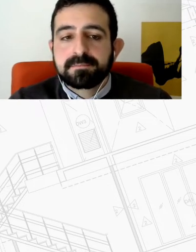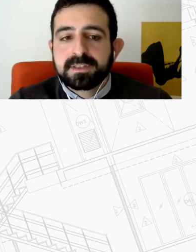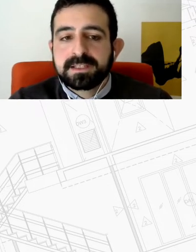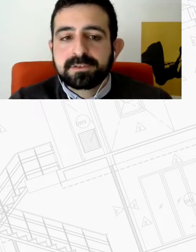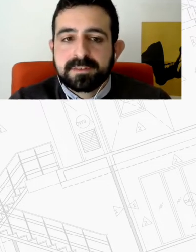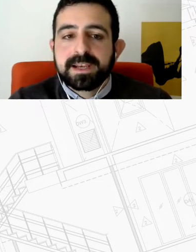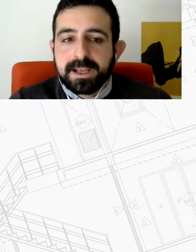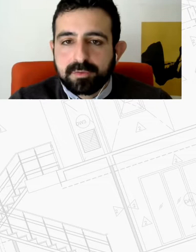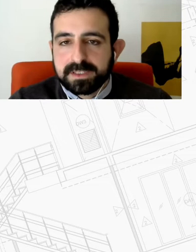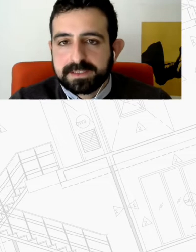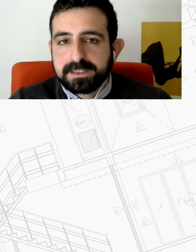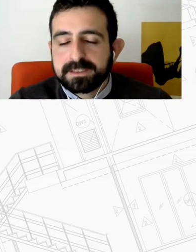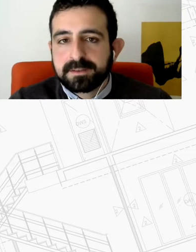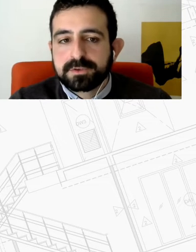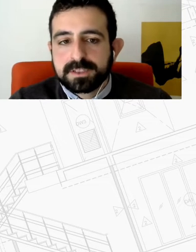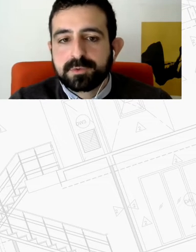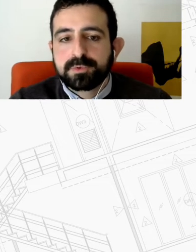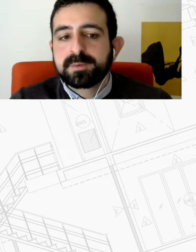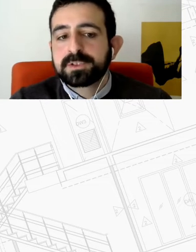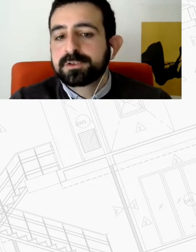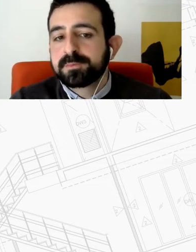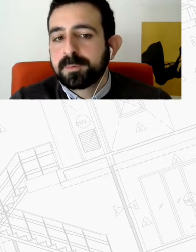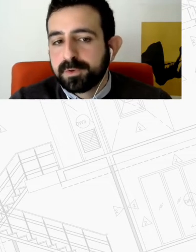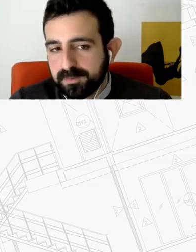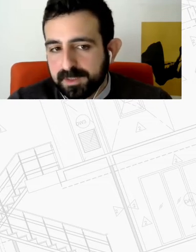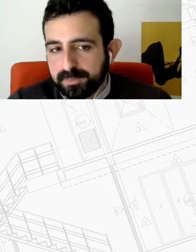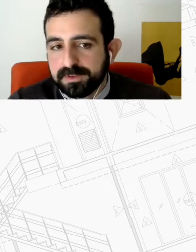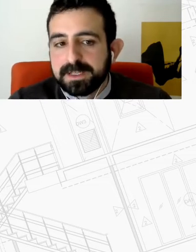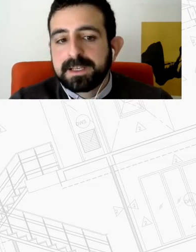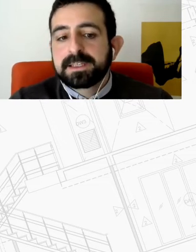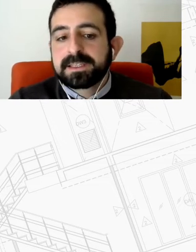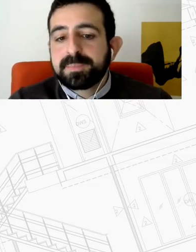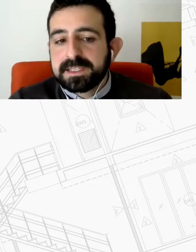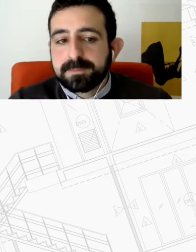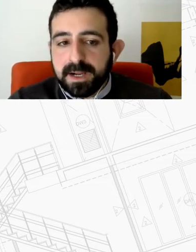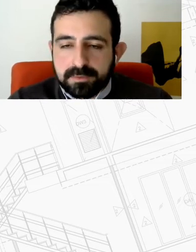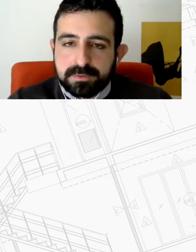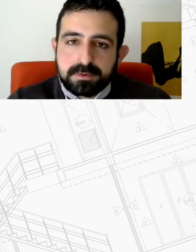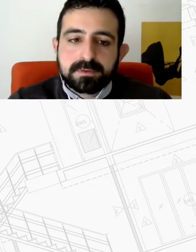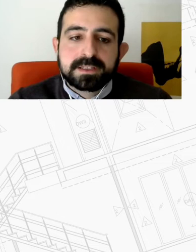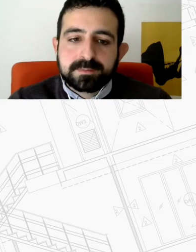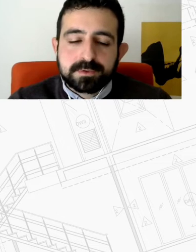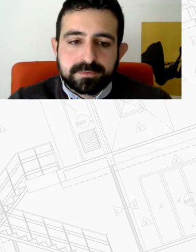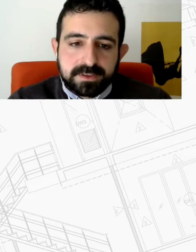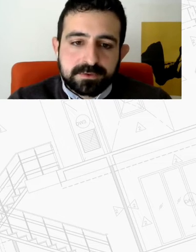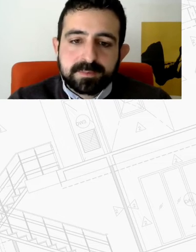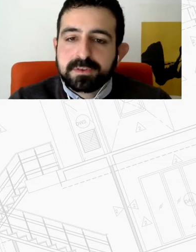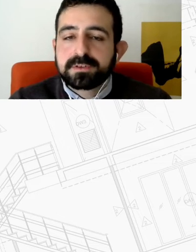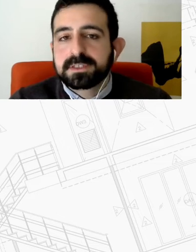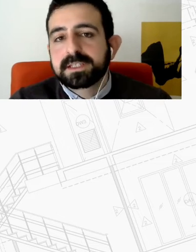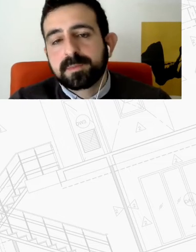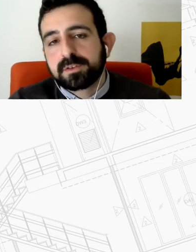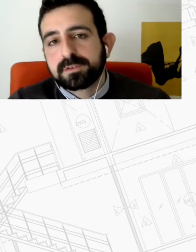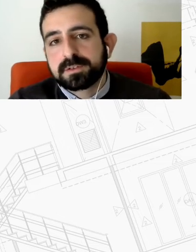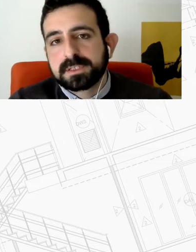γιατί δεν είναι ότι δεν έχουμε κατοικίες είναι πώς τις αξιοποιούμε πώς αξιοποιούμε το απόθεμα λοιπόν και τι πηγές υπάρχουν ο δανεισμός προφανώς η